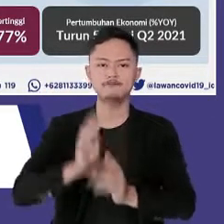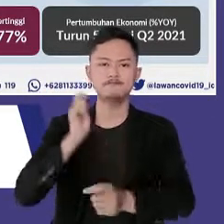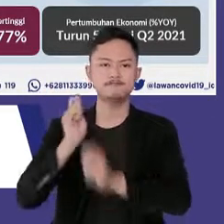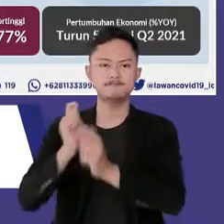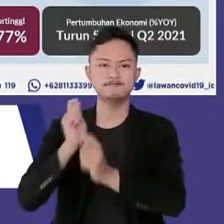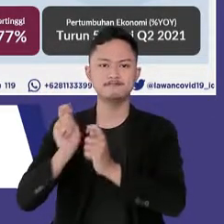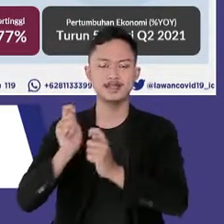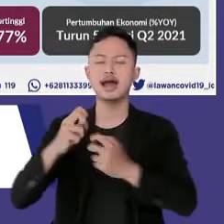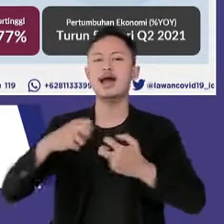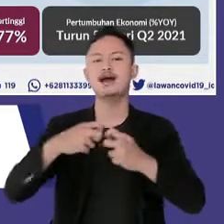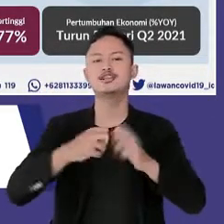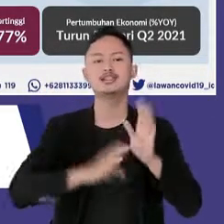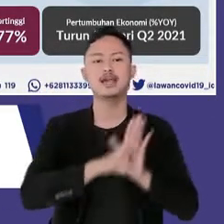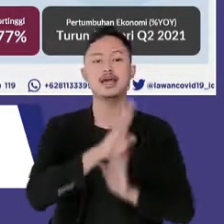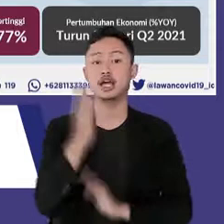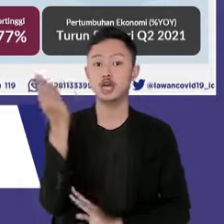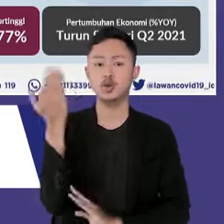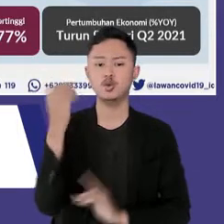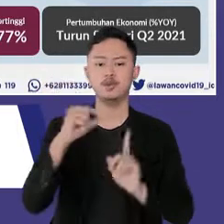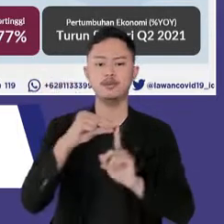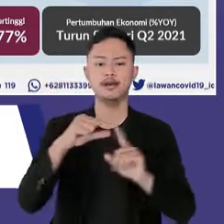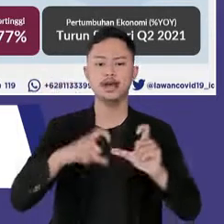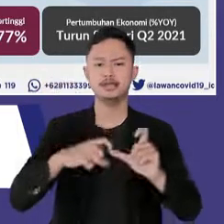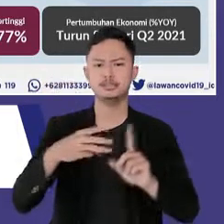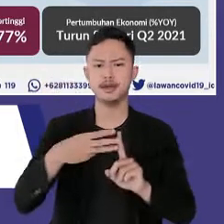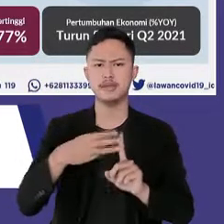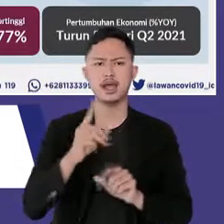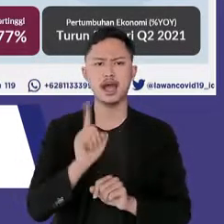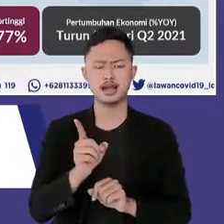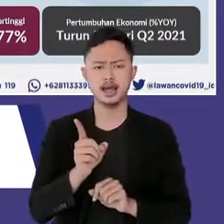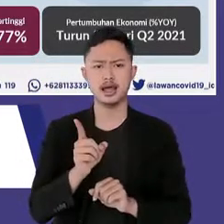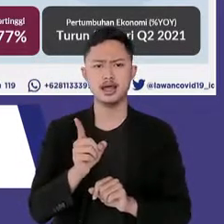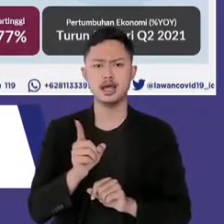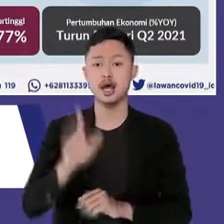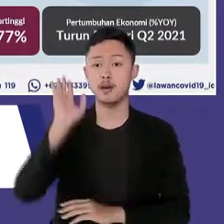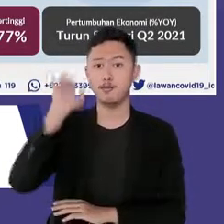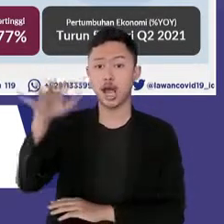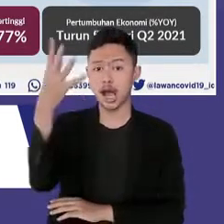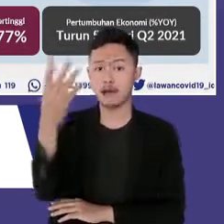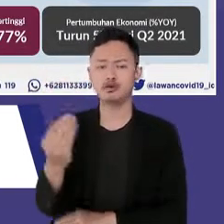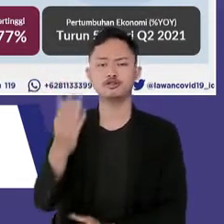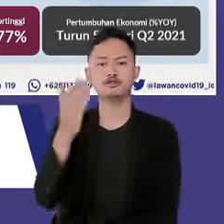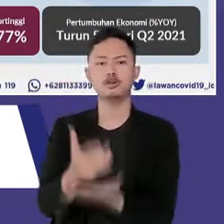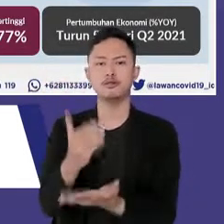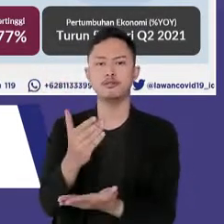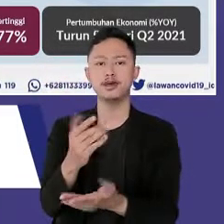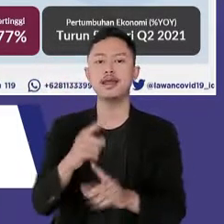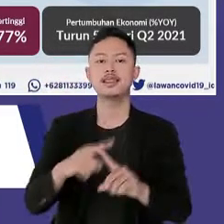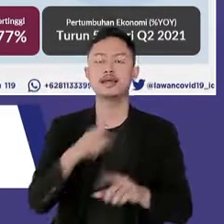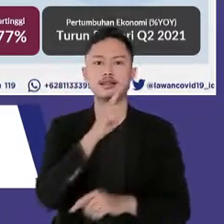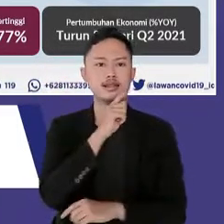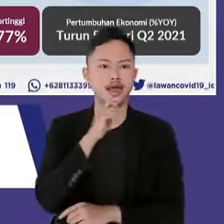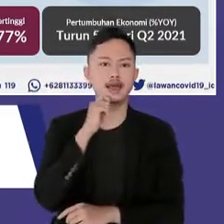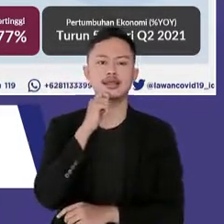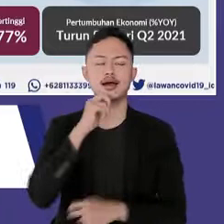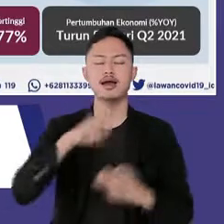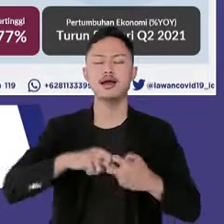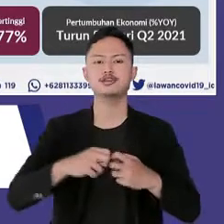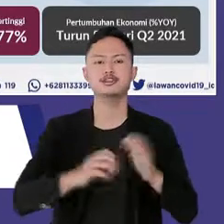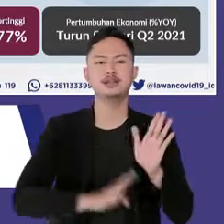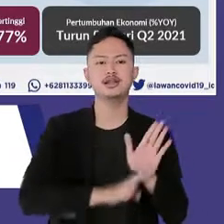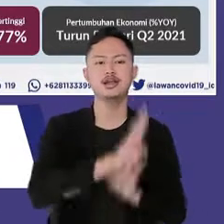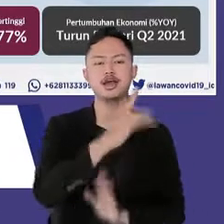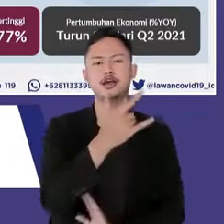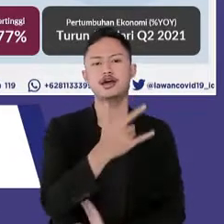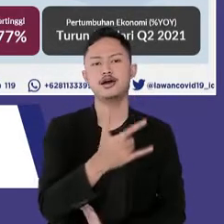un saat itu berlaku peraturan PSBB dan mudik ditiadakan namun ternyata periode itu tetap meningkat